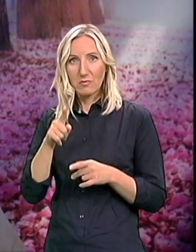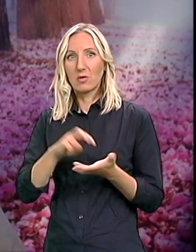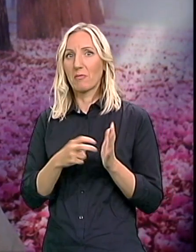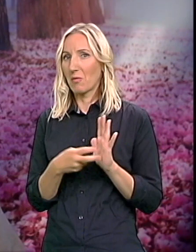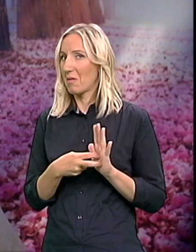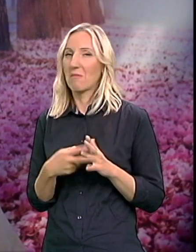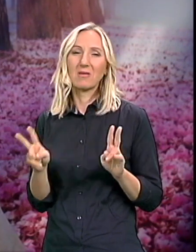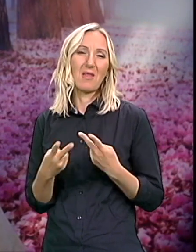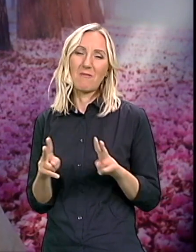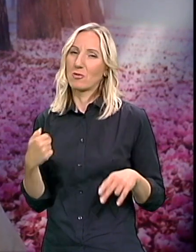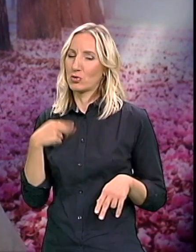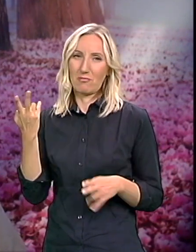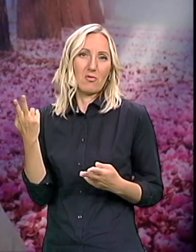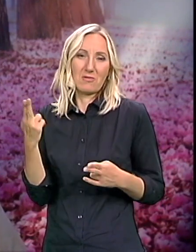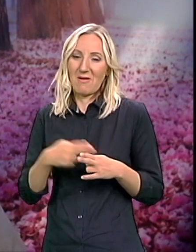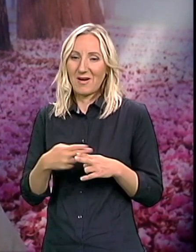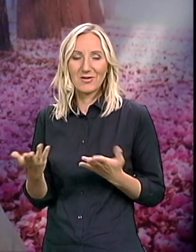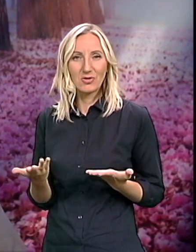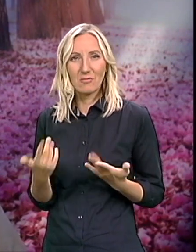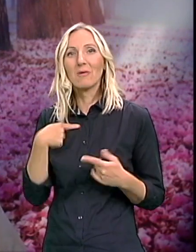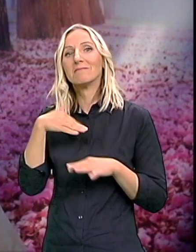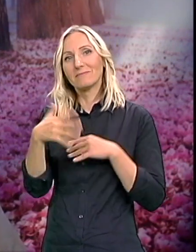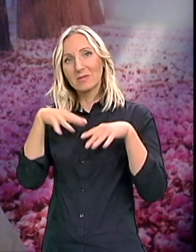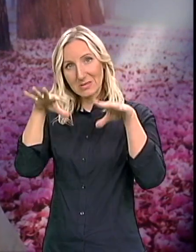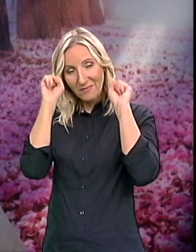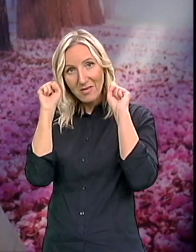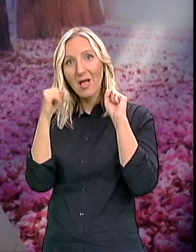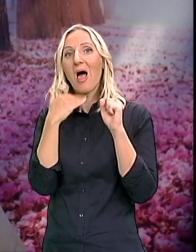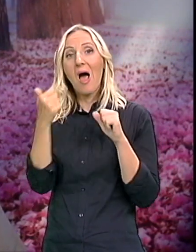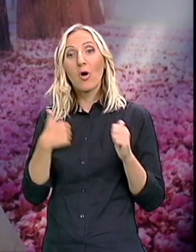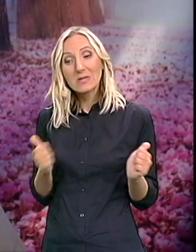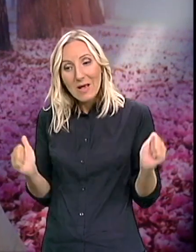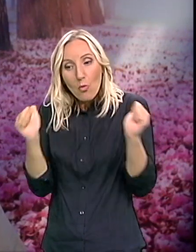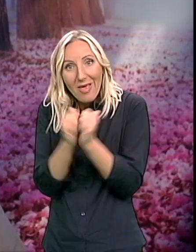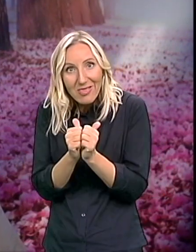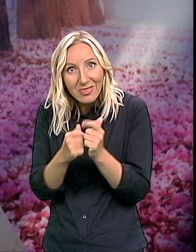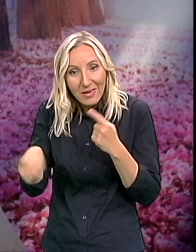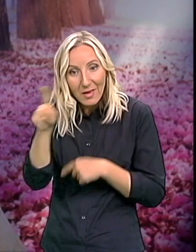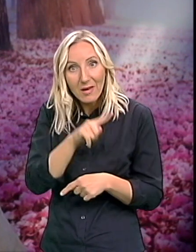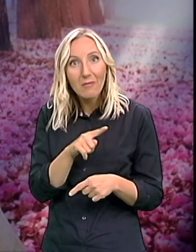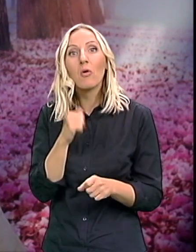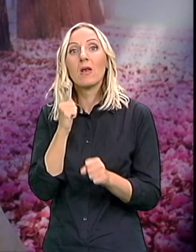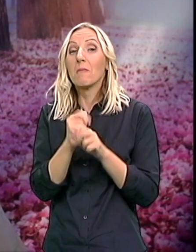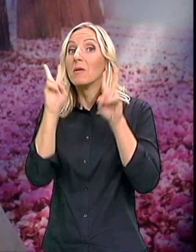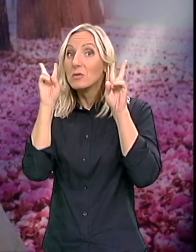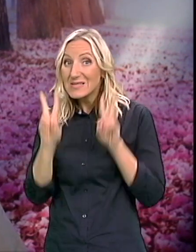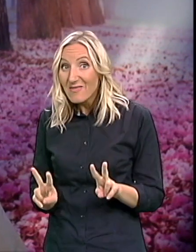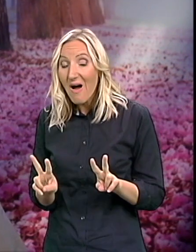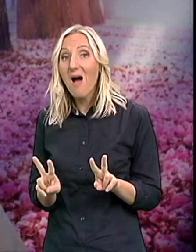ne možemo da ih rešimo I onda sam shvatila da ukoliko se ujedinimo I ukoliko napravimo stvarno